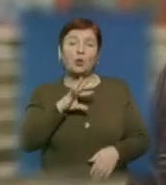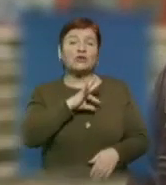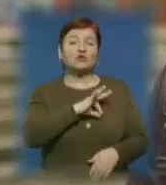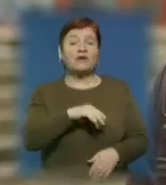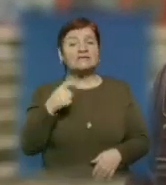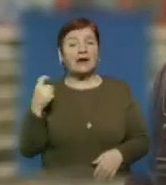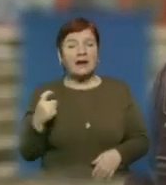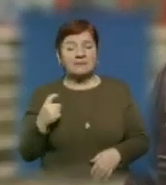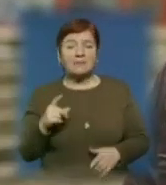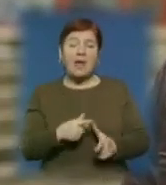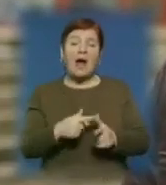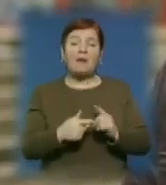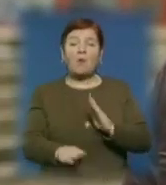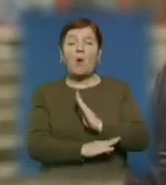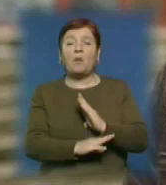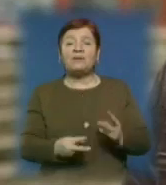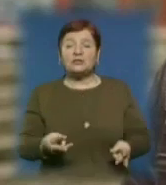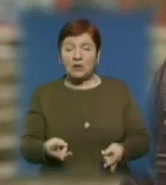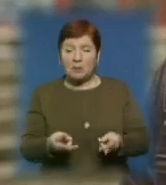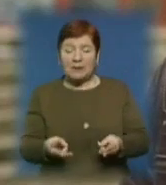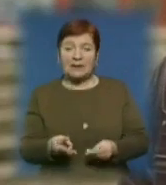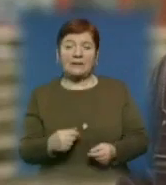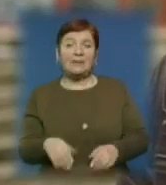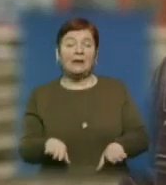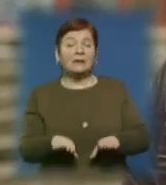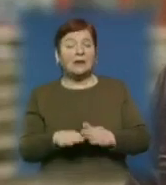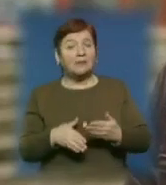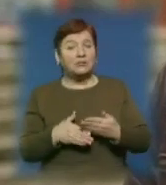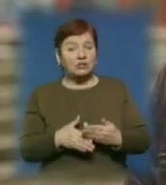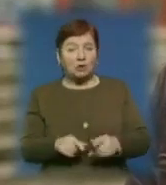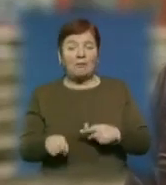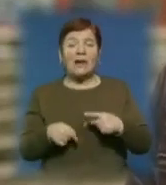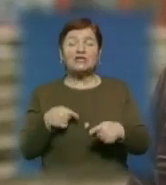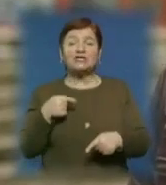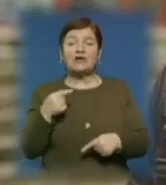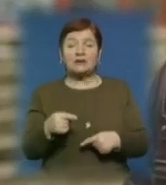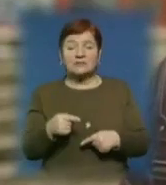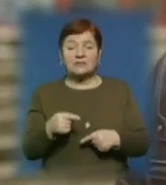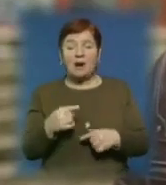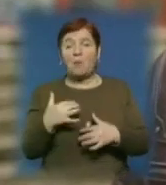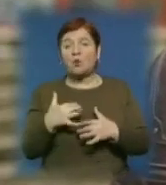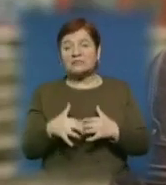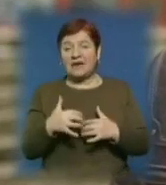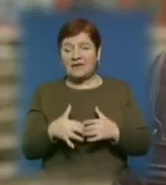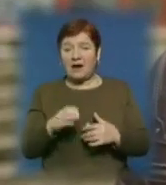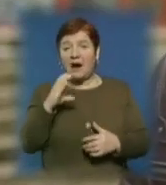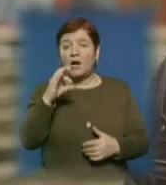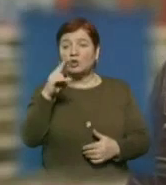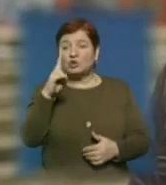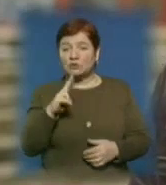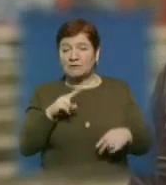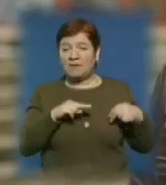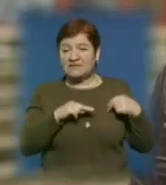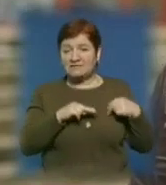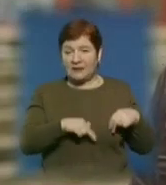газом, чи пічним опаленням. І таким чином через посередника, тобто соціального працівника,